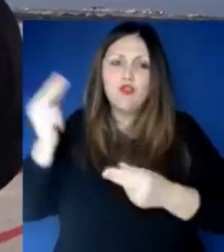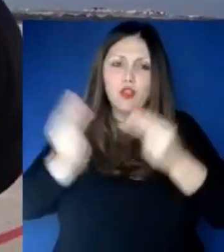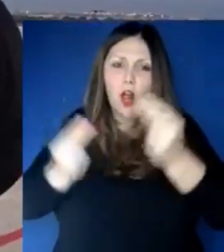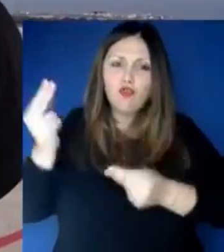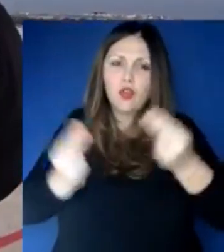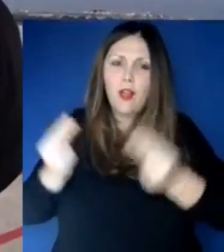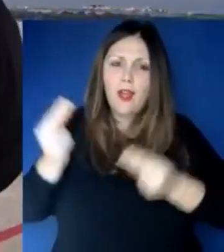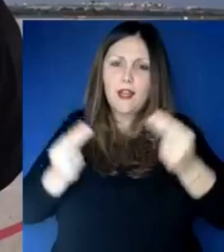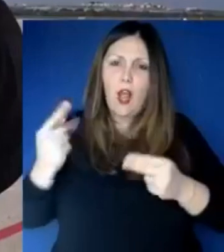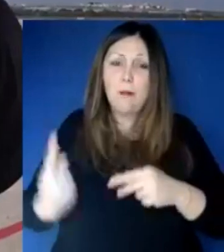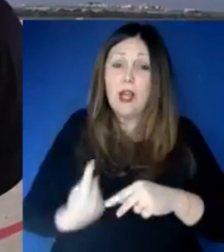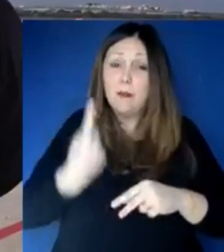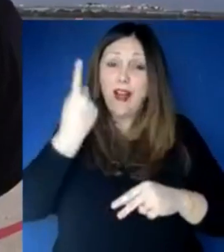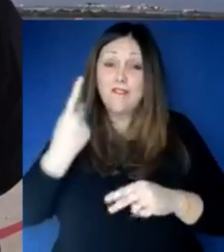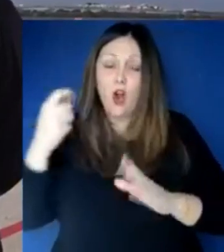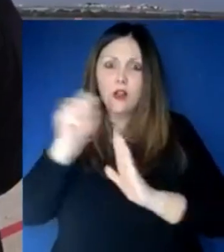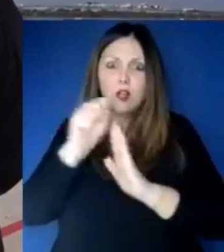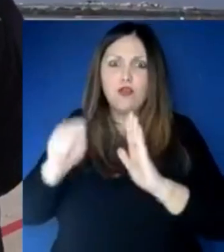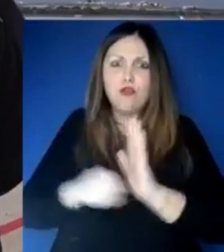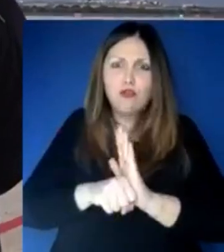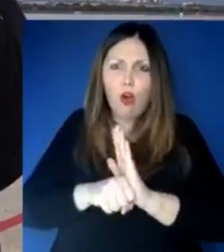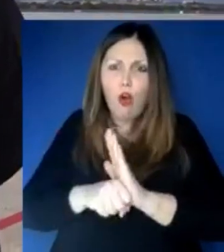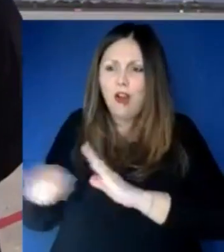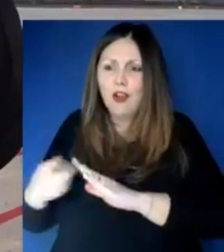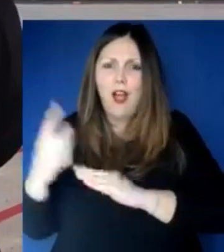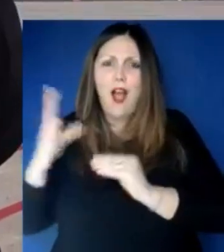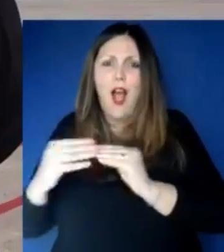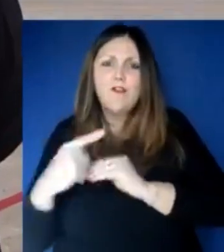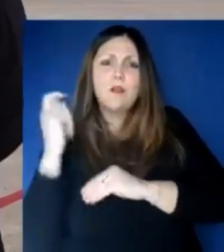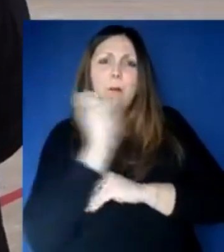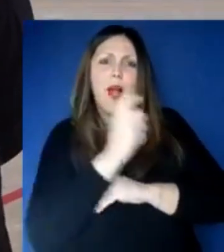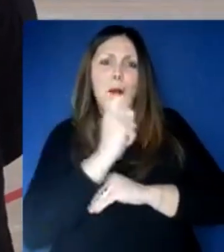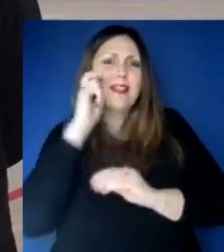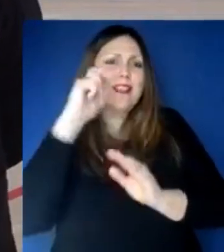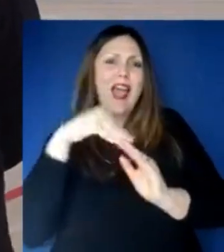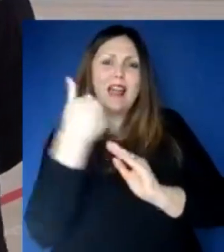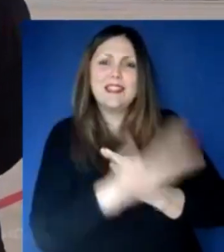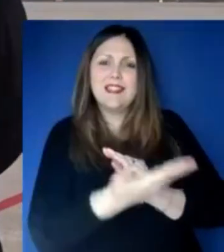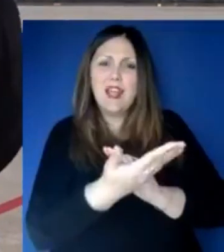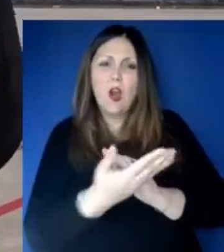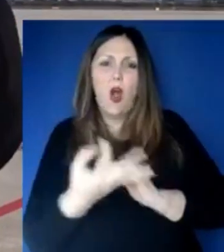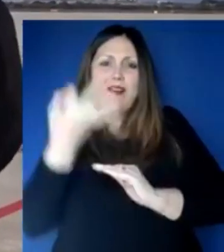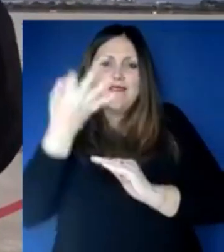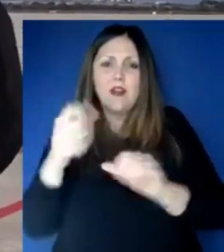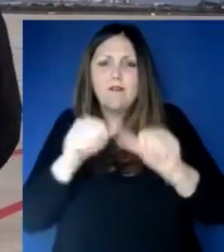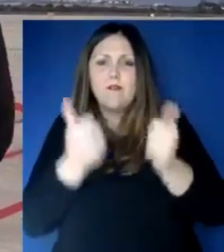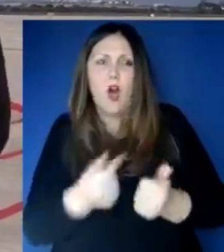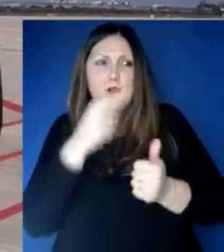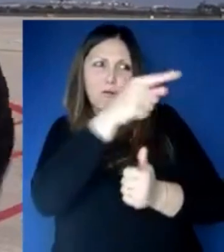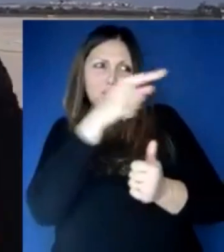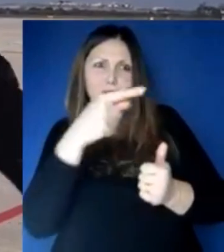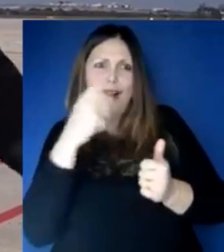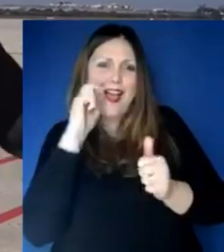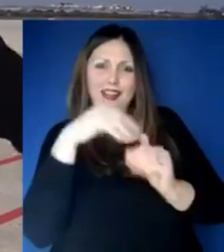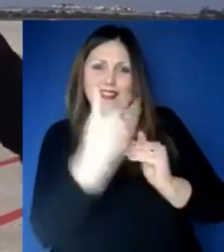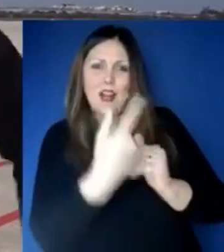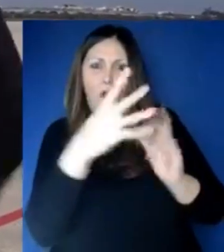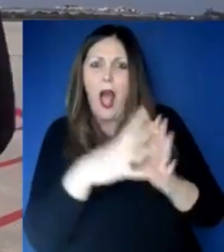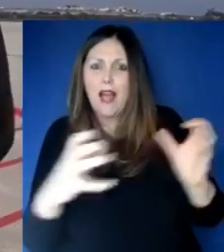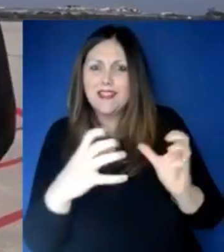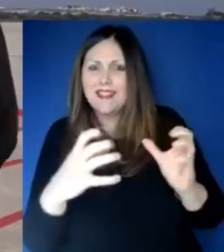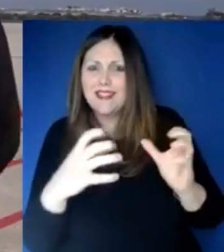se si trattasse di un'azienda. La modernità che la Regione Puglia ha messo in campo nella sua struttura è poi